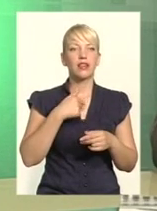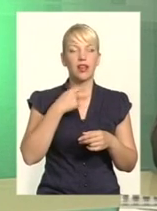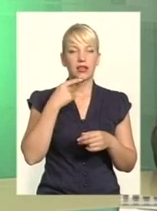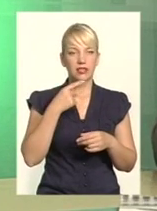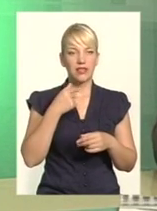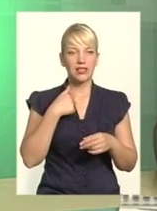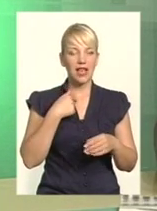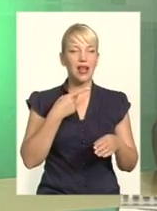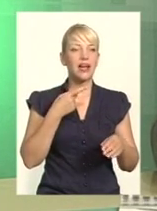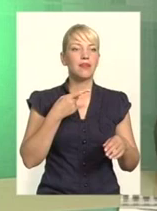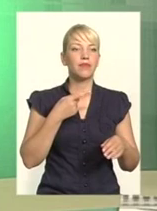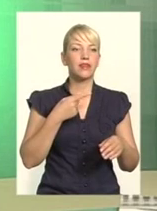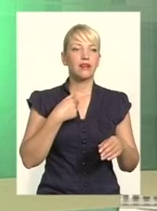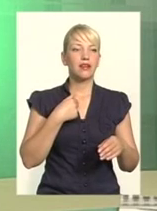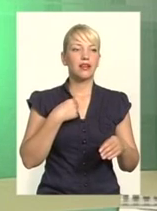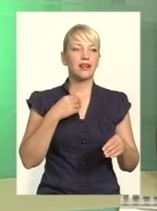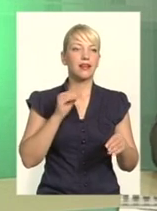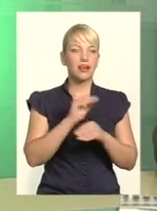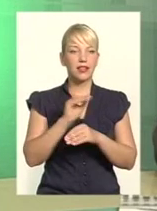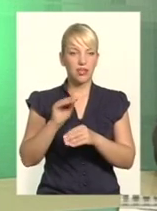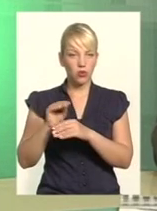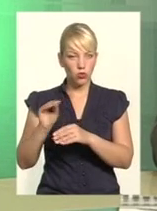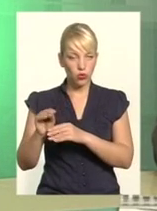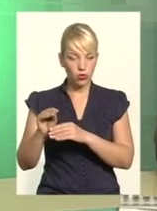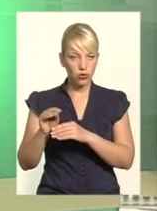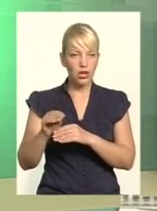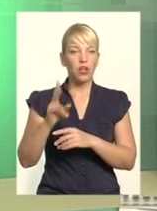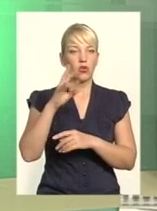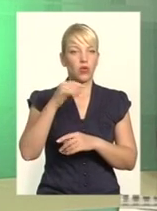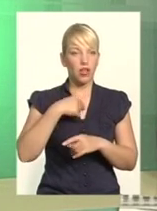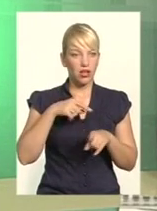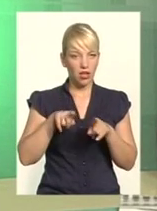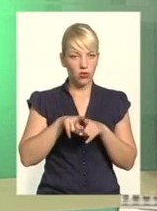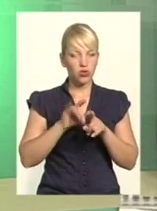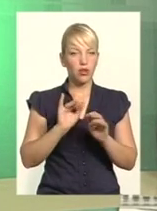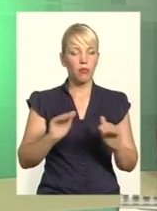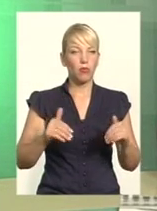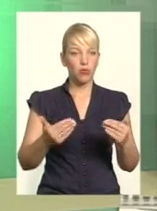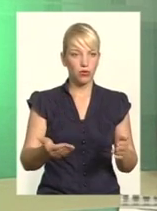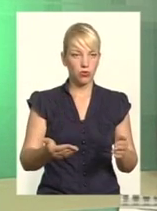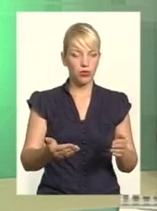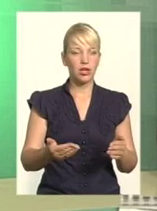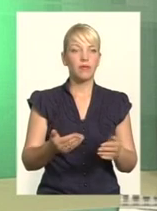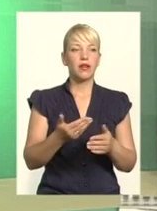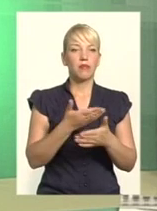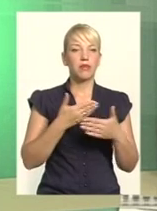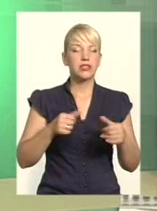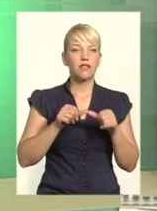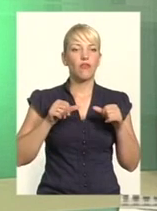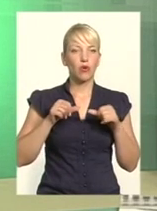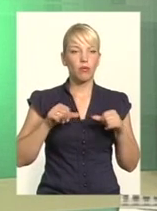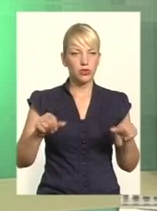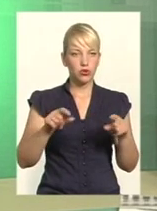критикуєш, пропонуй. Ви побачили сюжет, як ми працюємо. Раз, ми створимо комісію, яка ще в цьому скликанні обласної ради